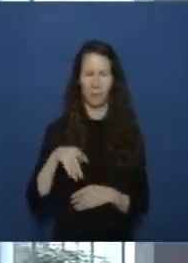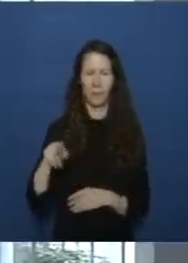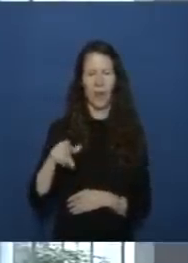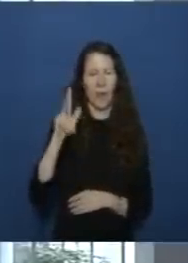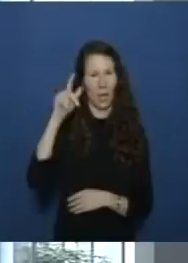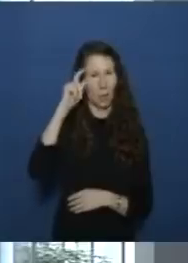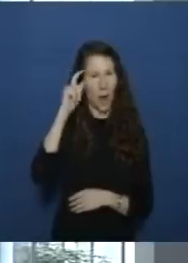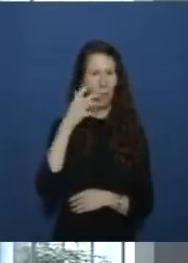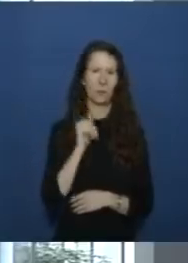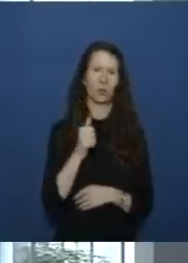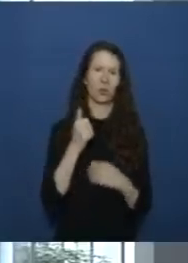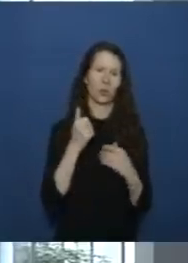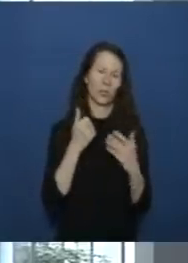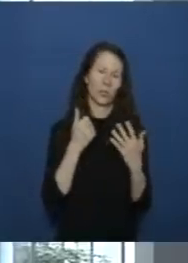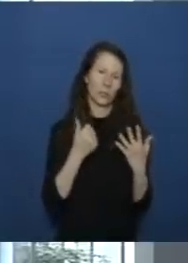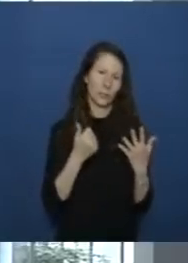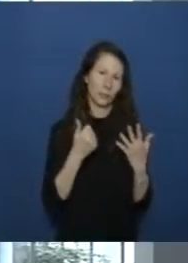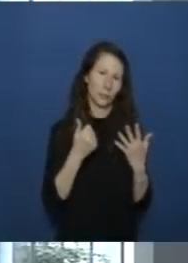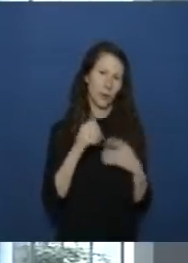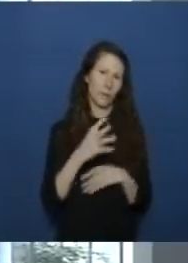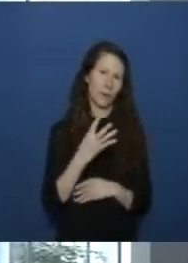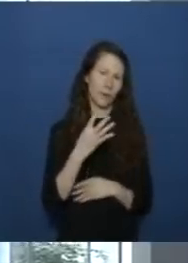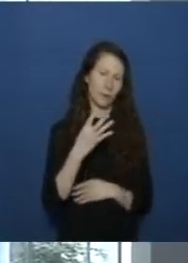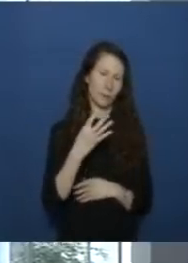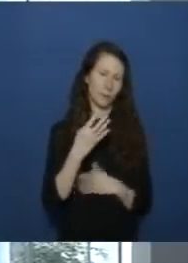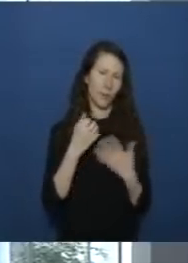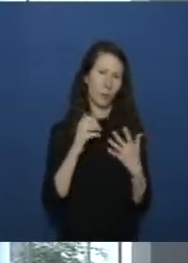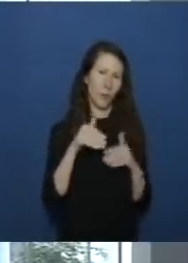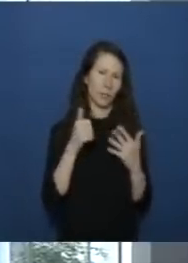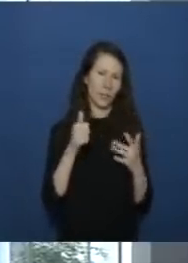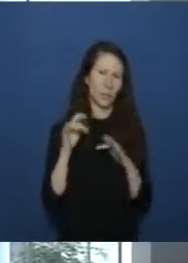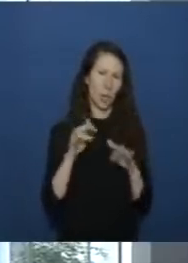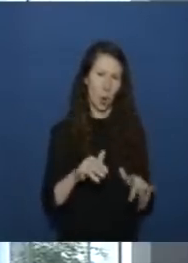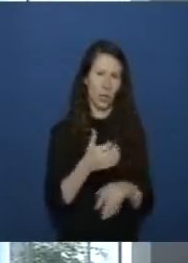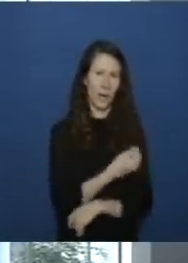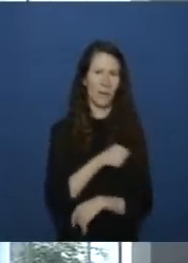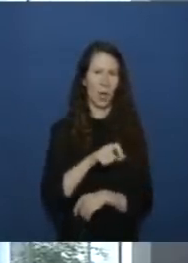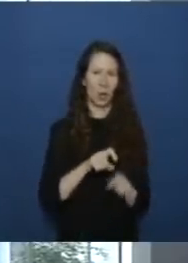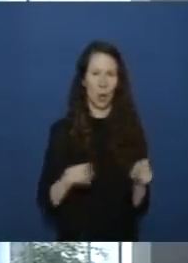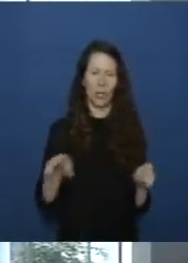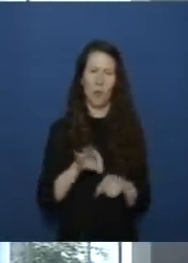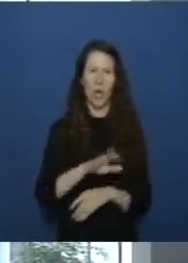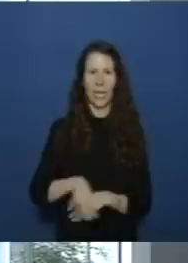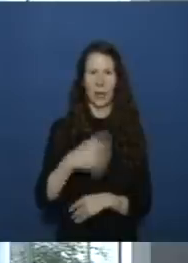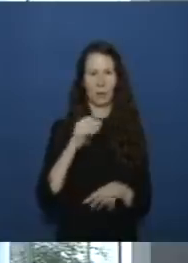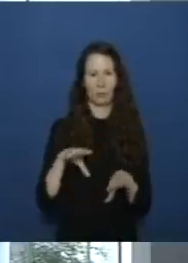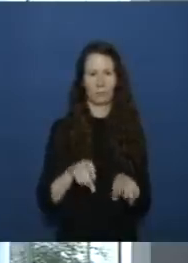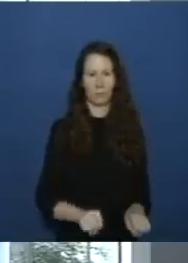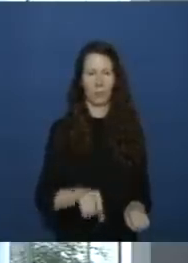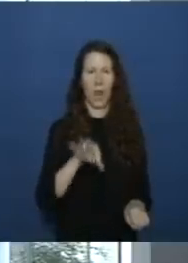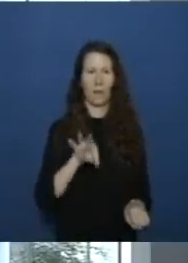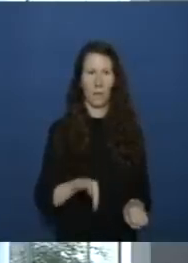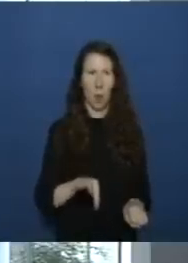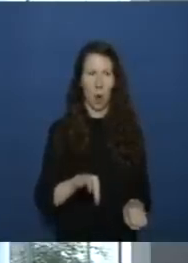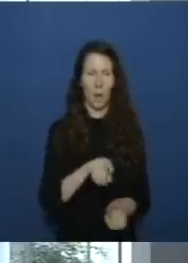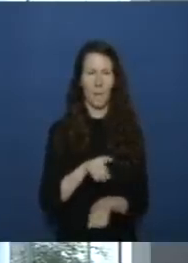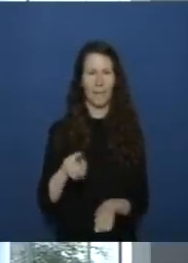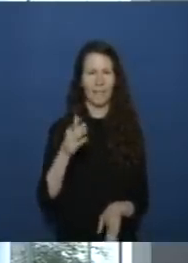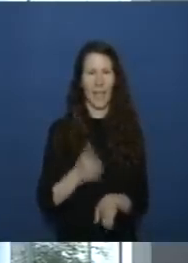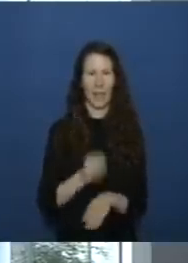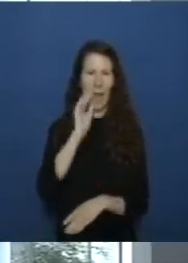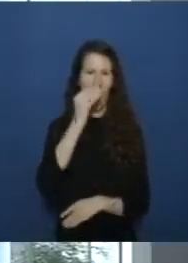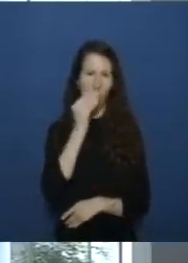6,4 millionen impfdosen für kinder reservieren sozusagen um diese bis ende august um diesen bis ende august ein